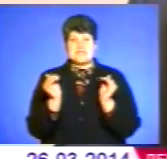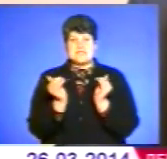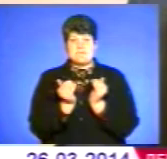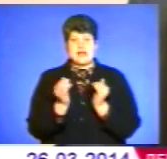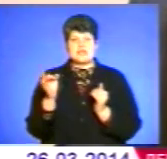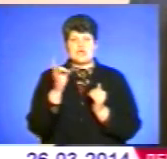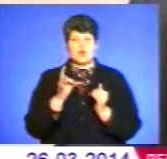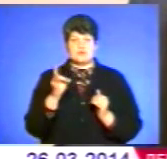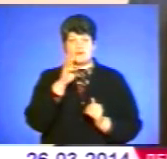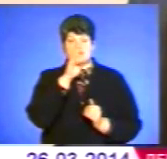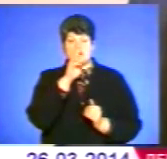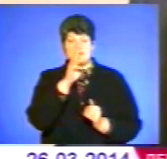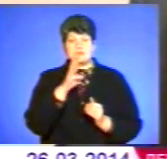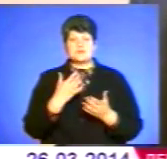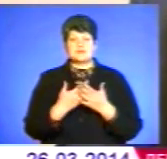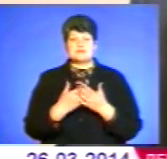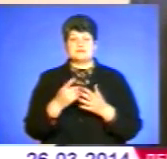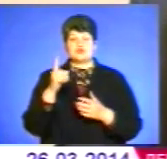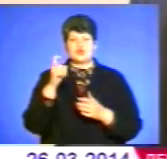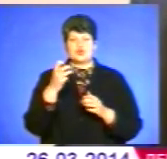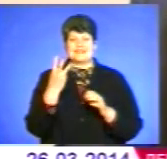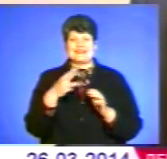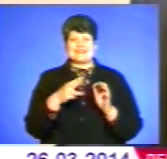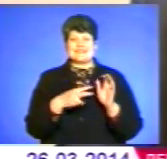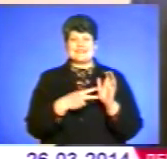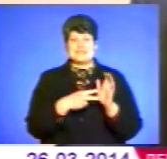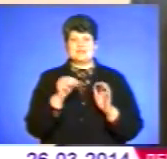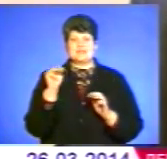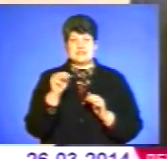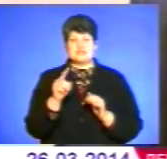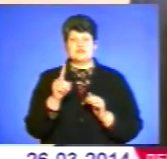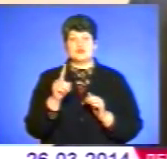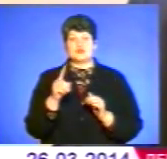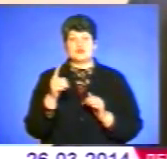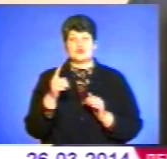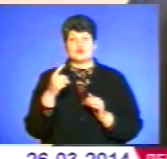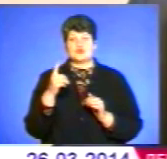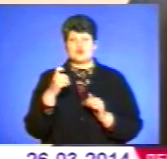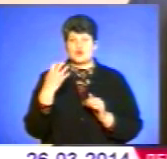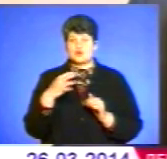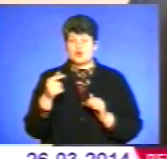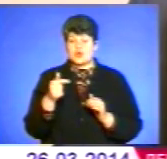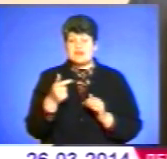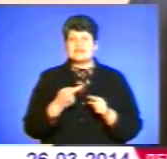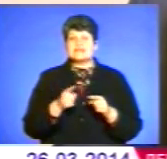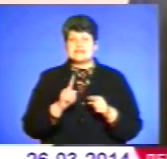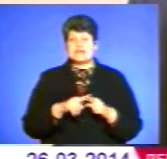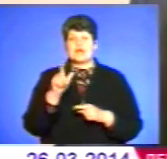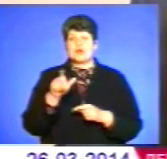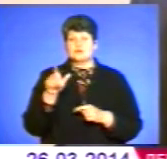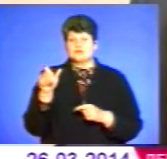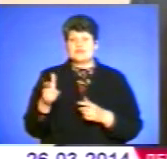розмірів заробітної плати, це сума 137 тисяч 640 гривень. Це також громадяни, які